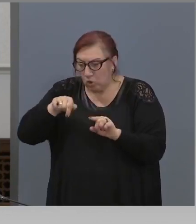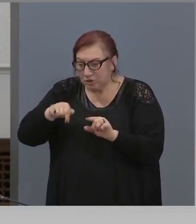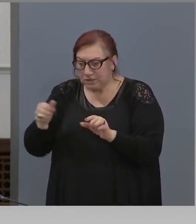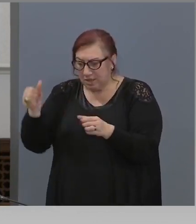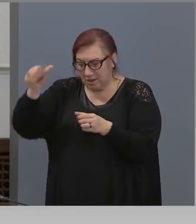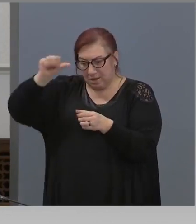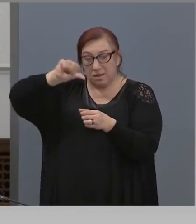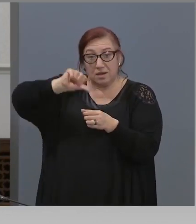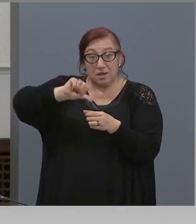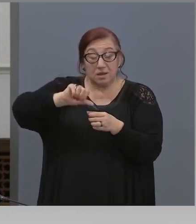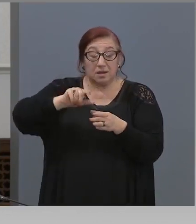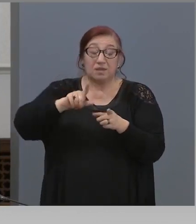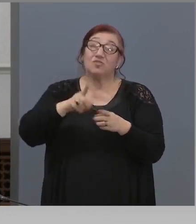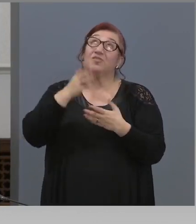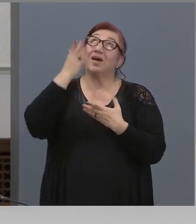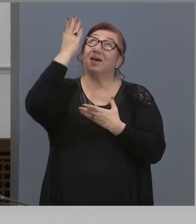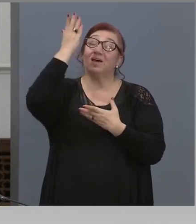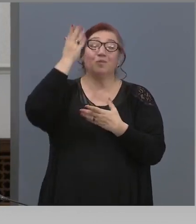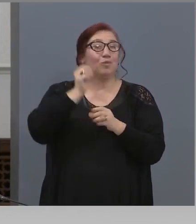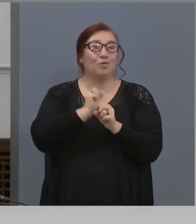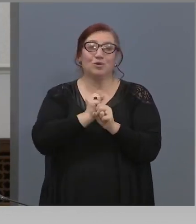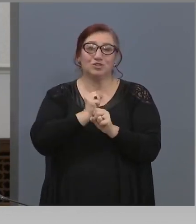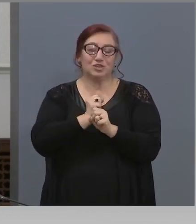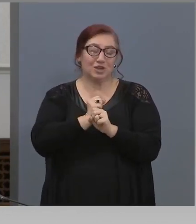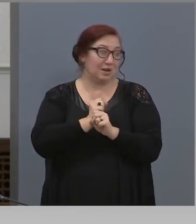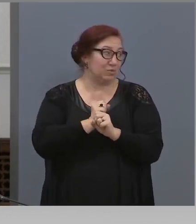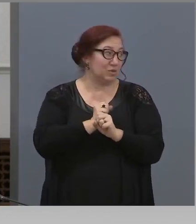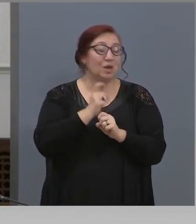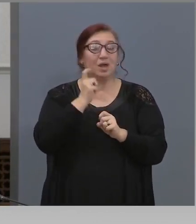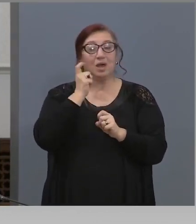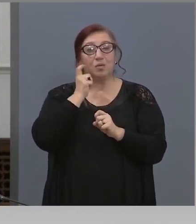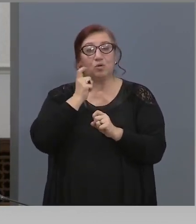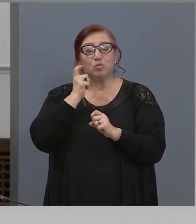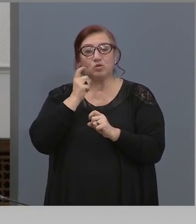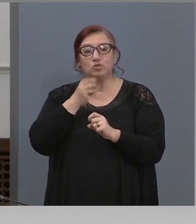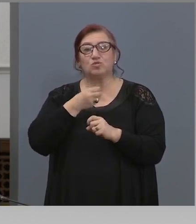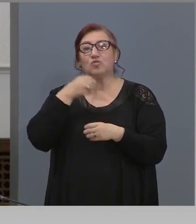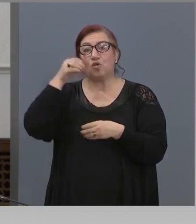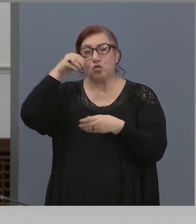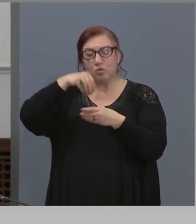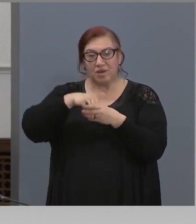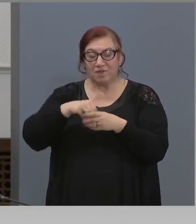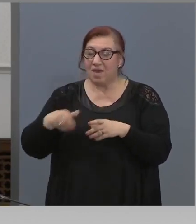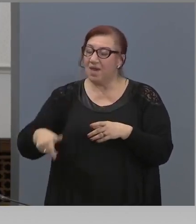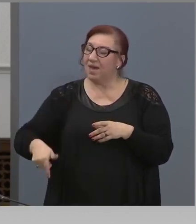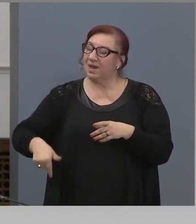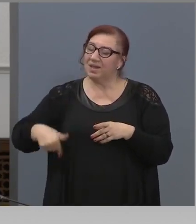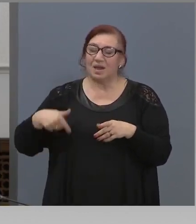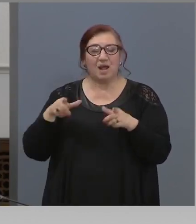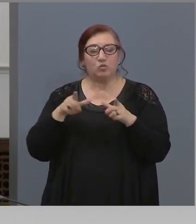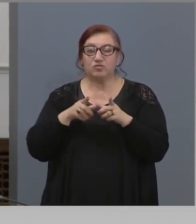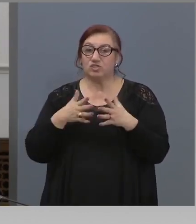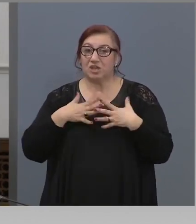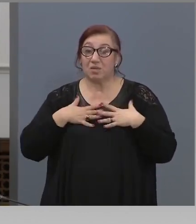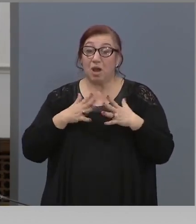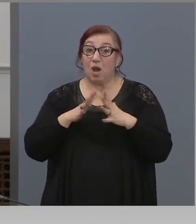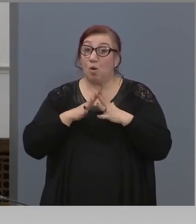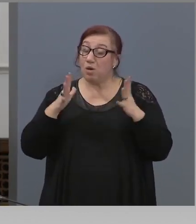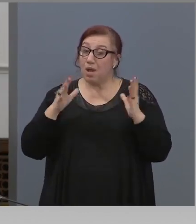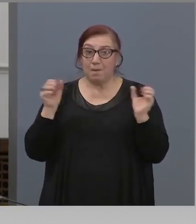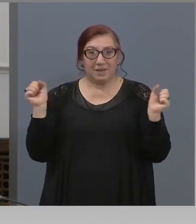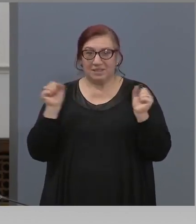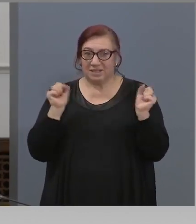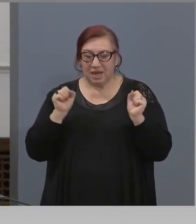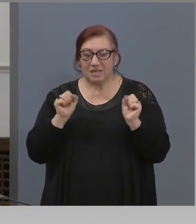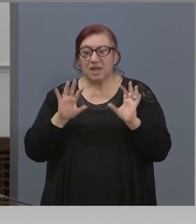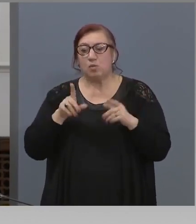значи и на ваше ви говоря. Това са факти. дума исках да кажа, че генерал Мотъвчински е подложен на голям стрес и може и той някой път